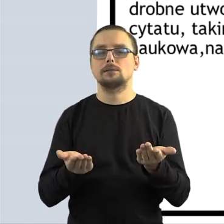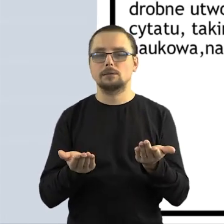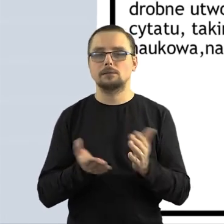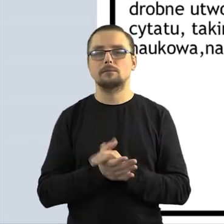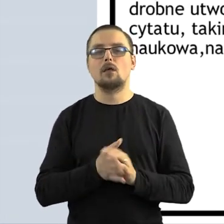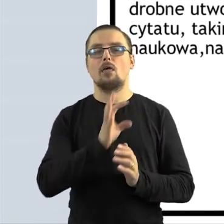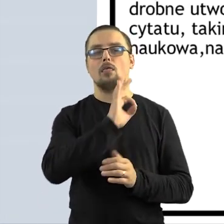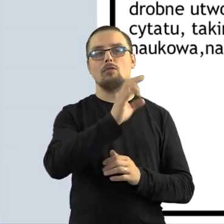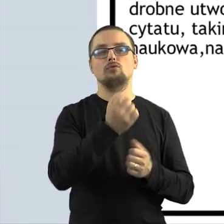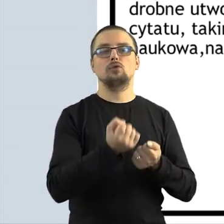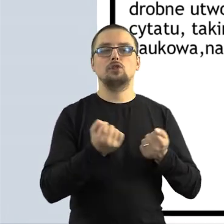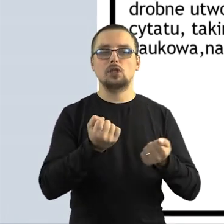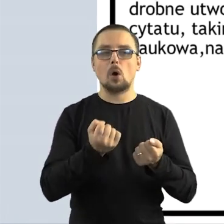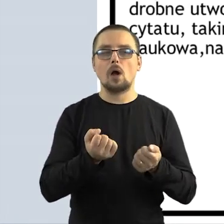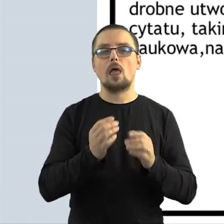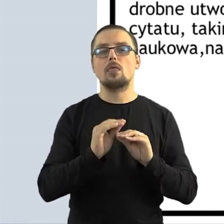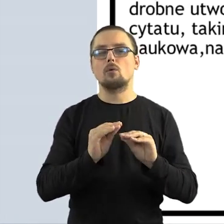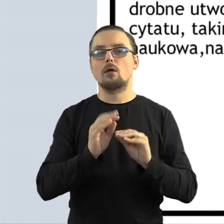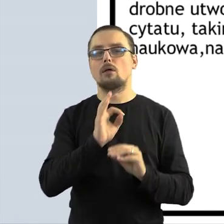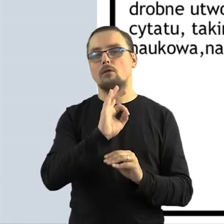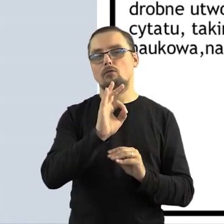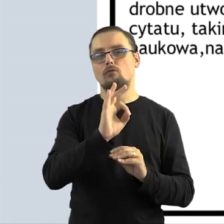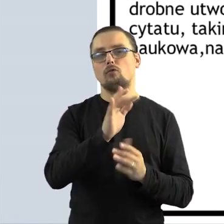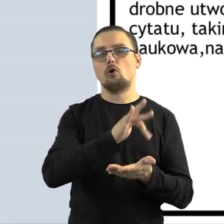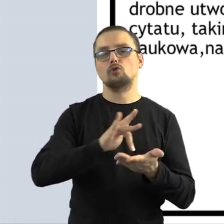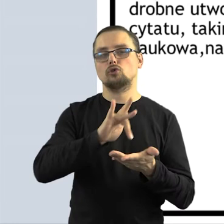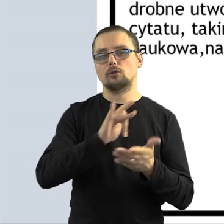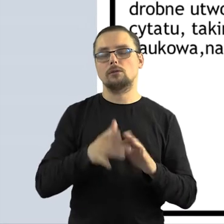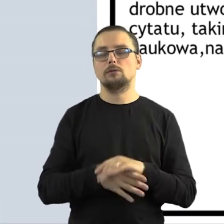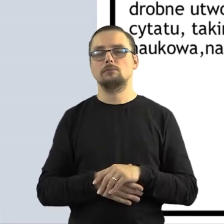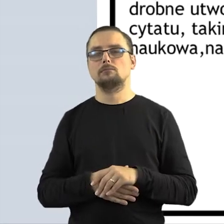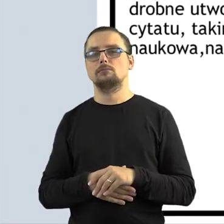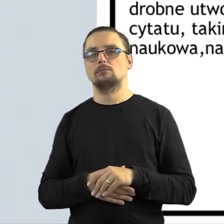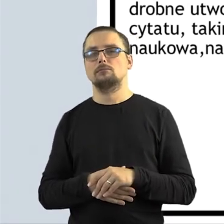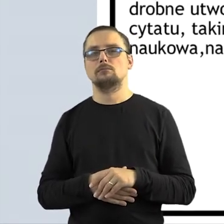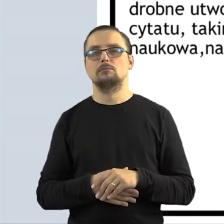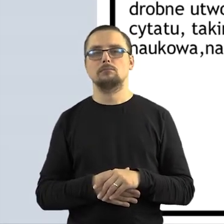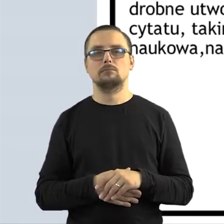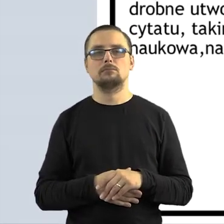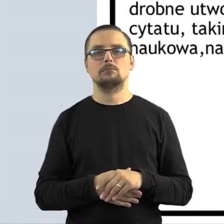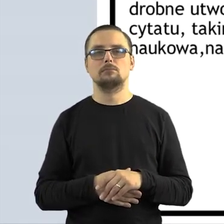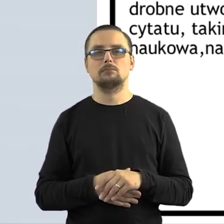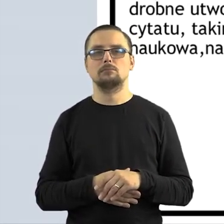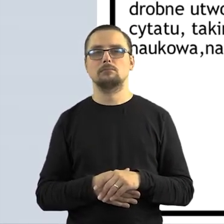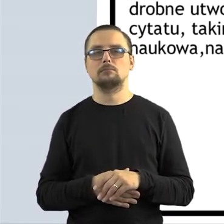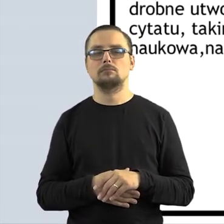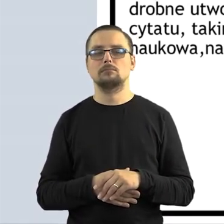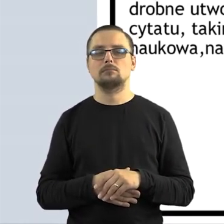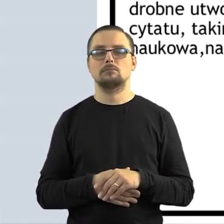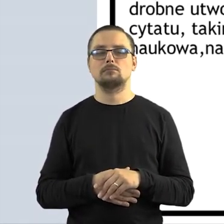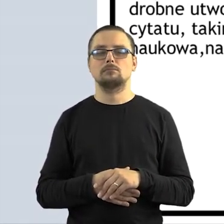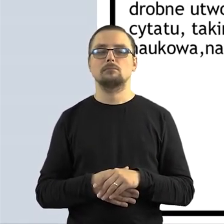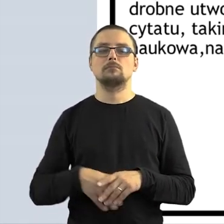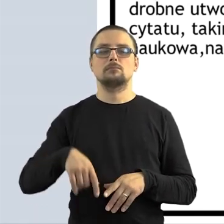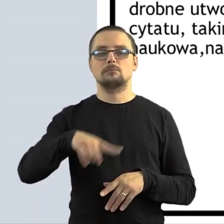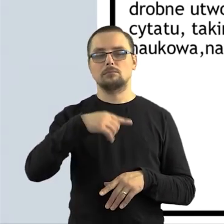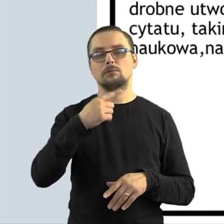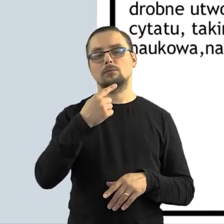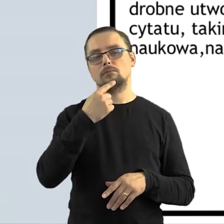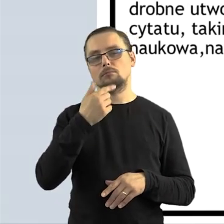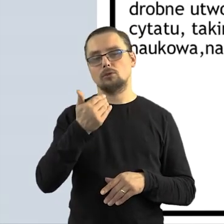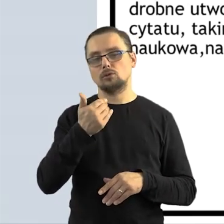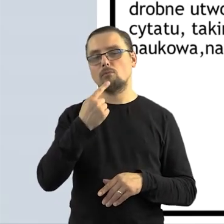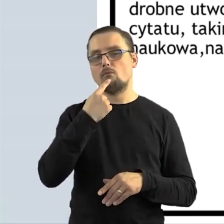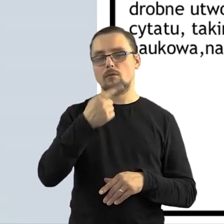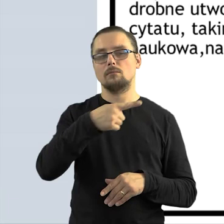i prowadzenia przez Państwa działań edukacyjnych w Państwa placówkach, no to tutaj można właśnie powołać się na